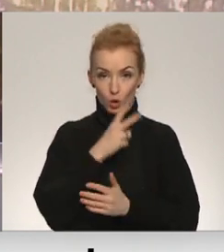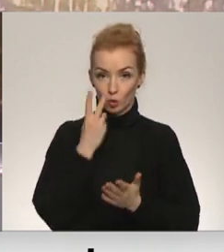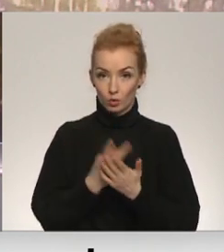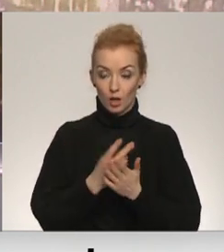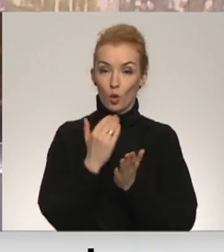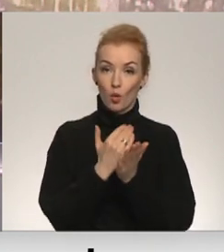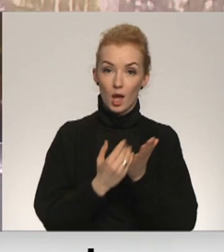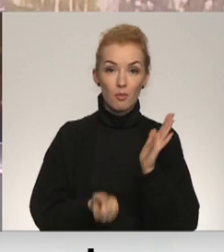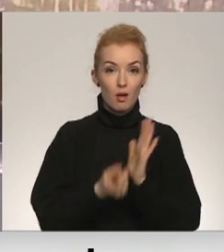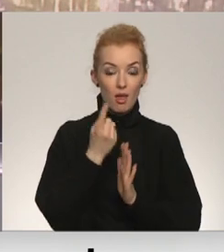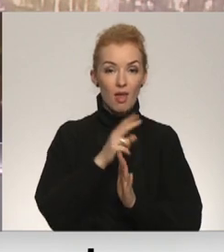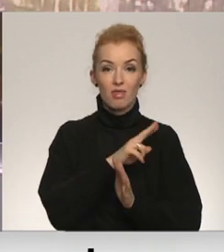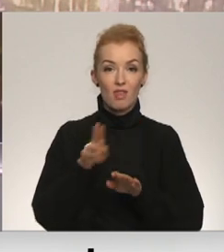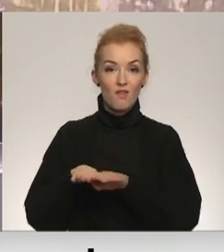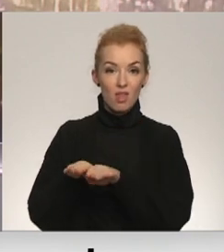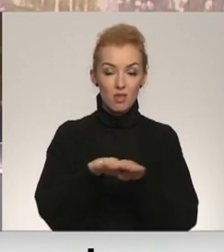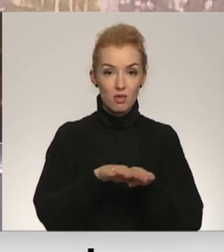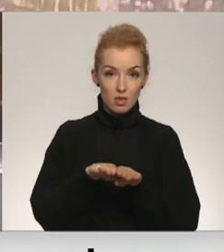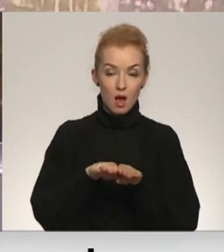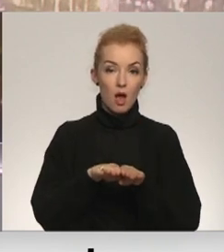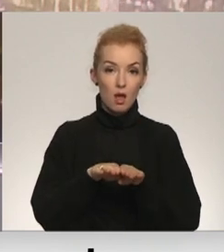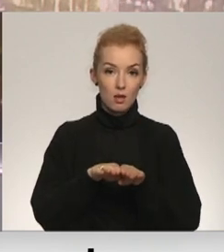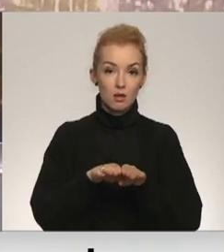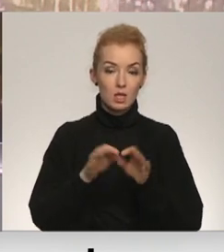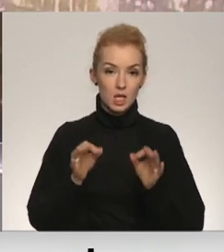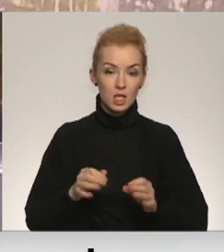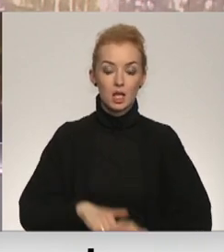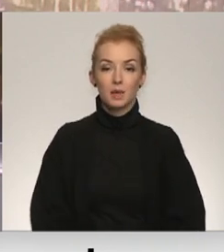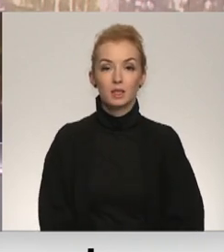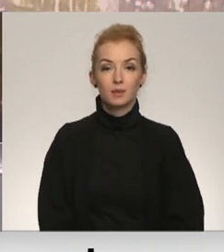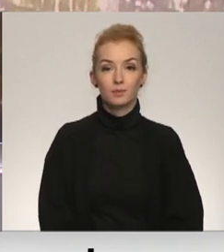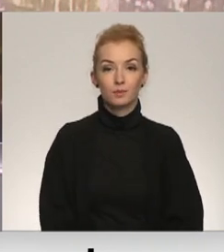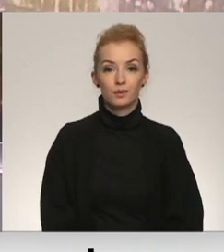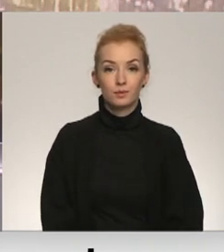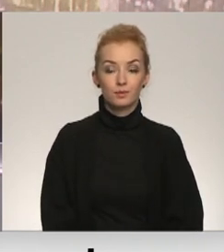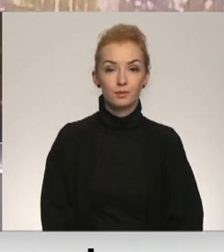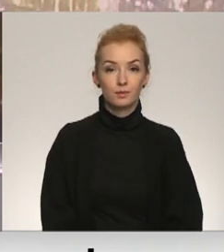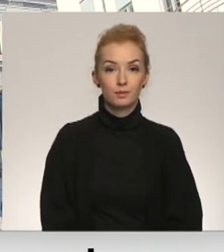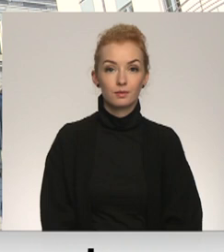noteikumi rada nevienlīdzīgus birokrātiskus šķēršļus un plašāk par to Iļja Kozins.